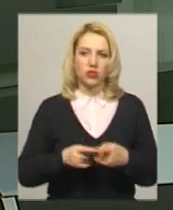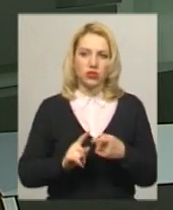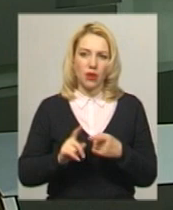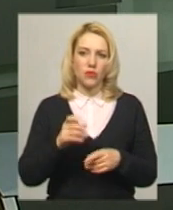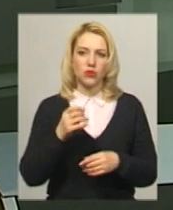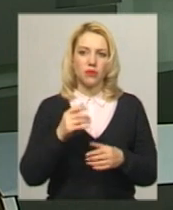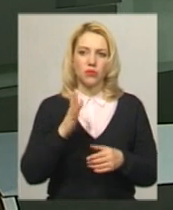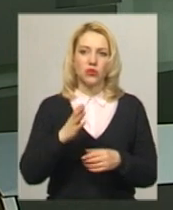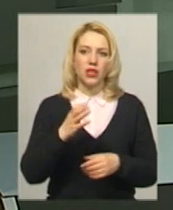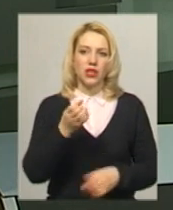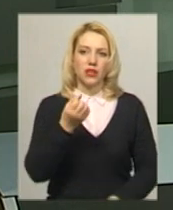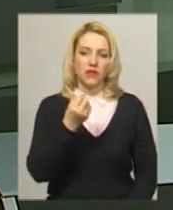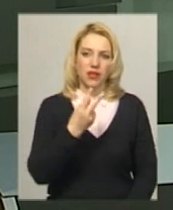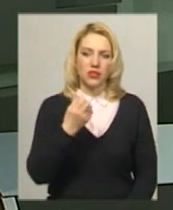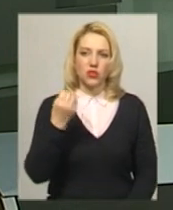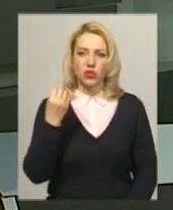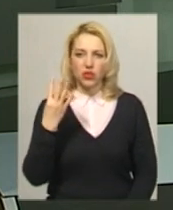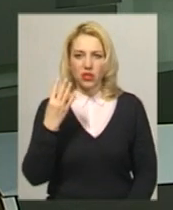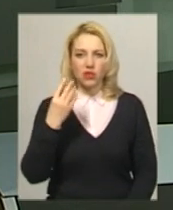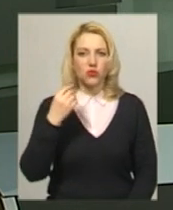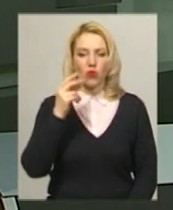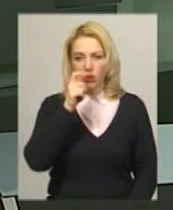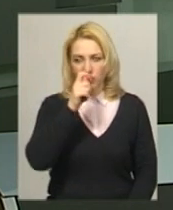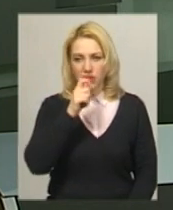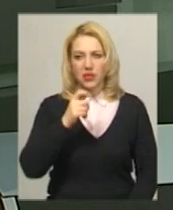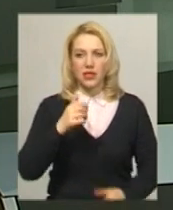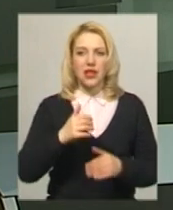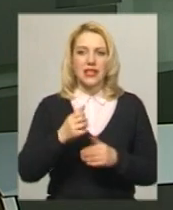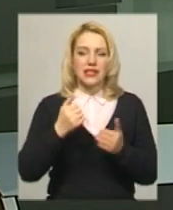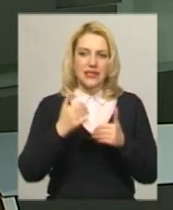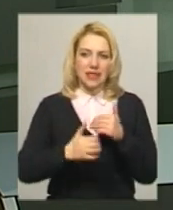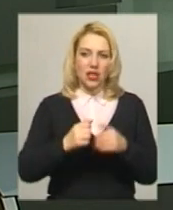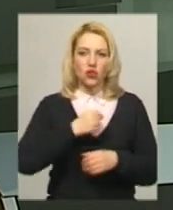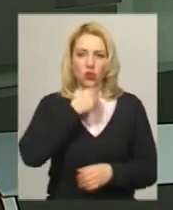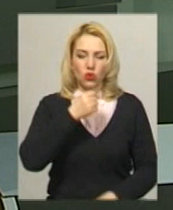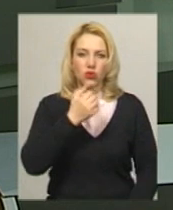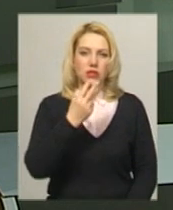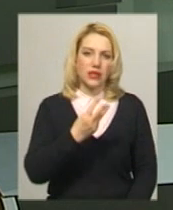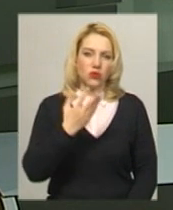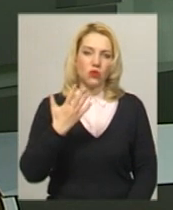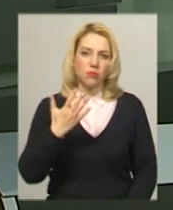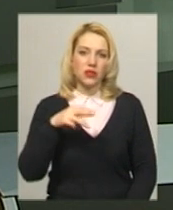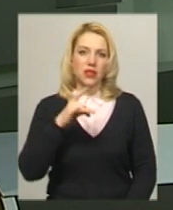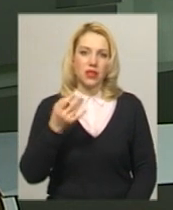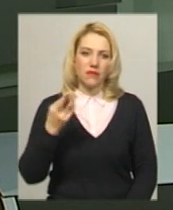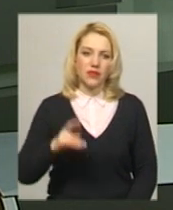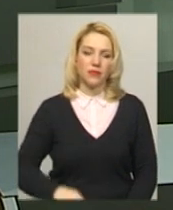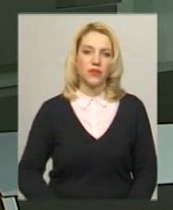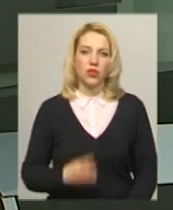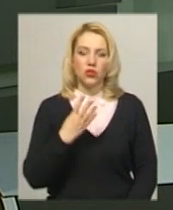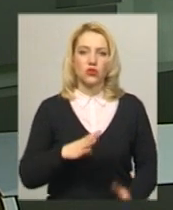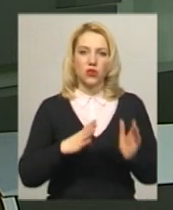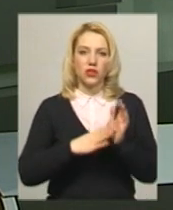-14 квітня, серед юніорів – 4-5 травня, серед дорослих – 3-5 травня. 49